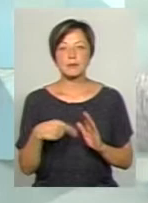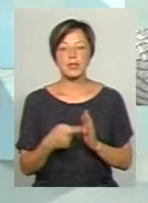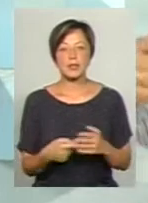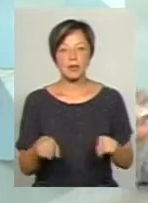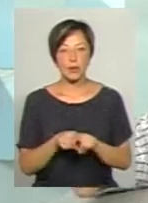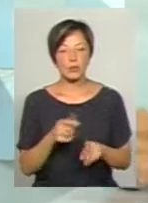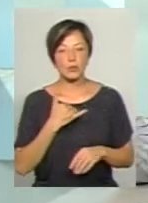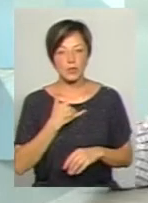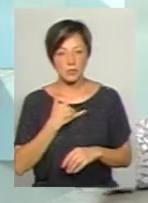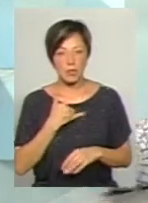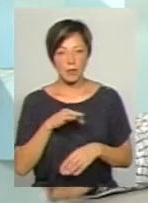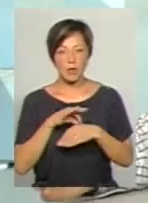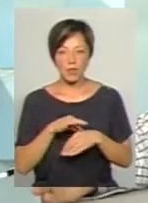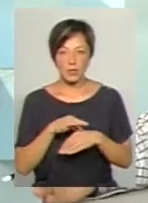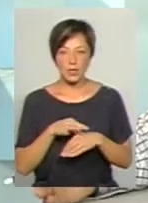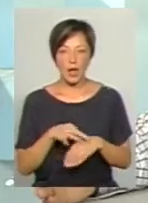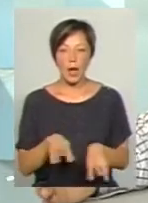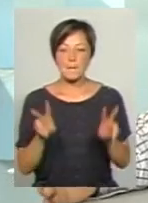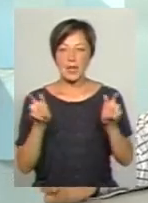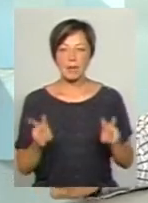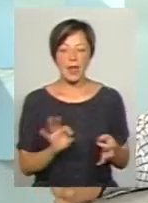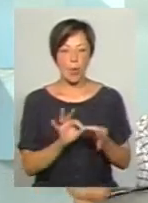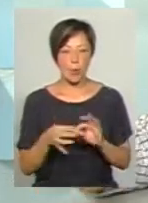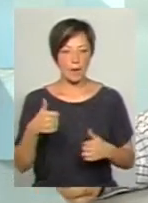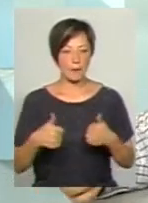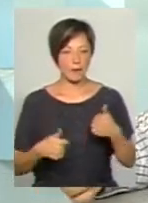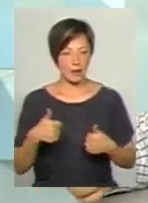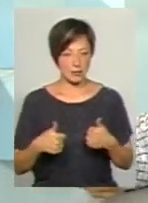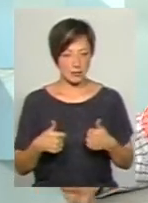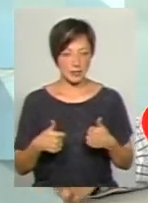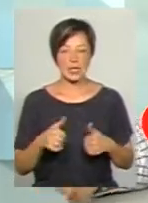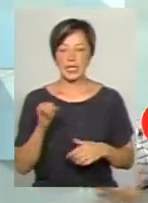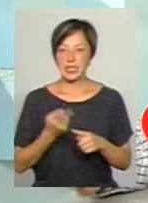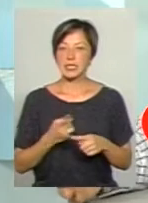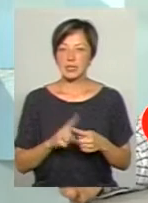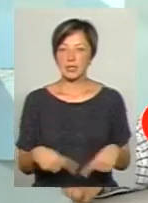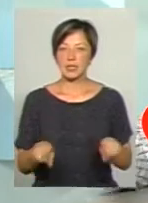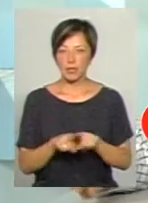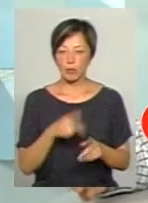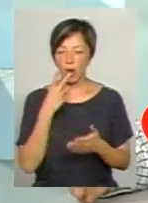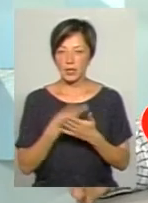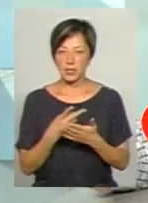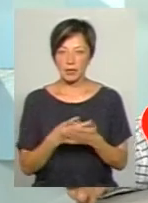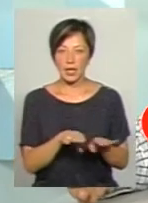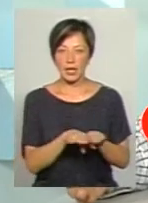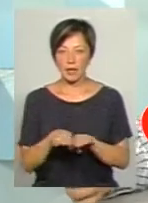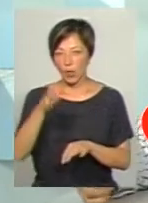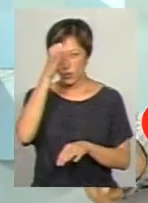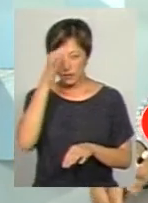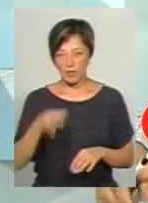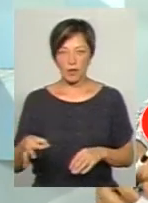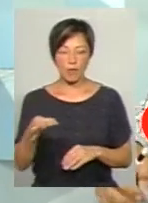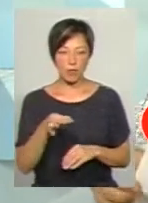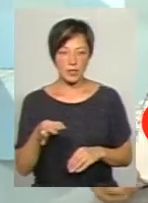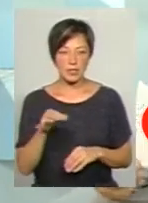у нас проводяться предметні олімпіади всіукраїнські, і в принципі це є теж одним з показником рівня освіти в області.